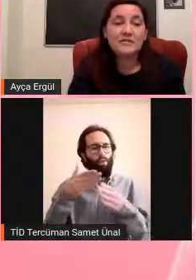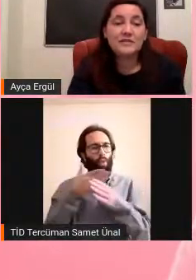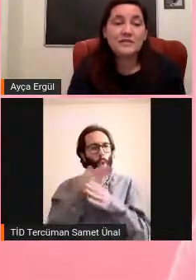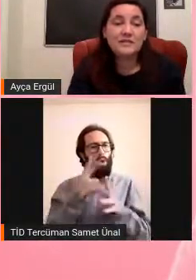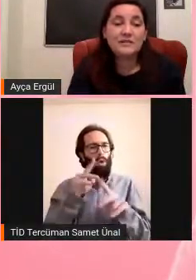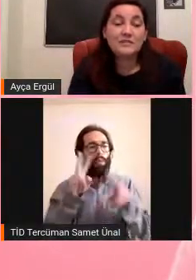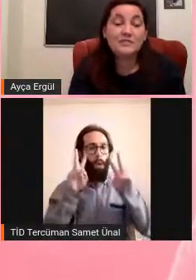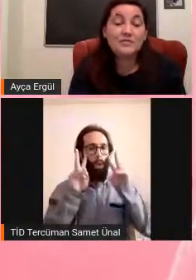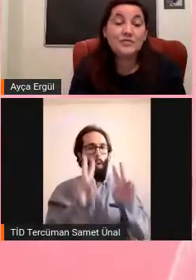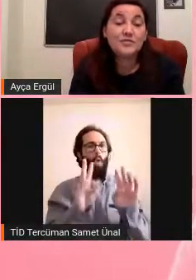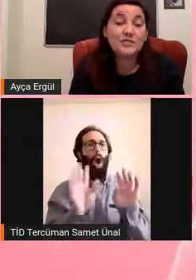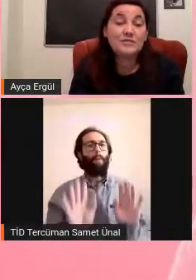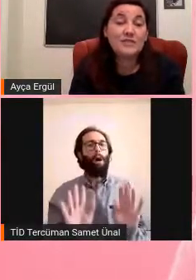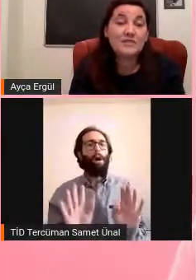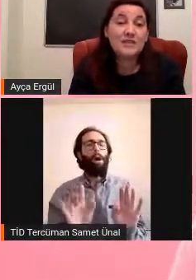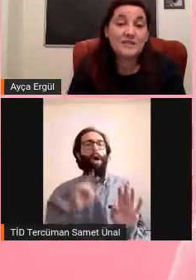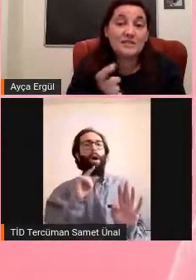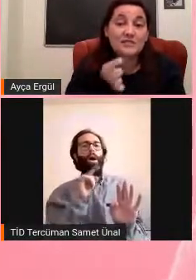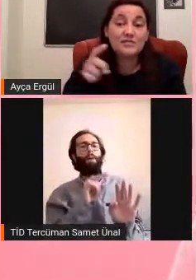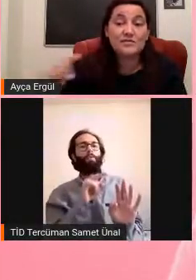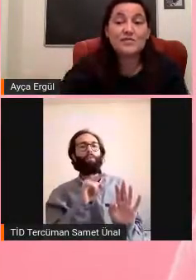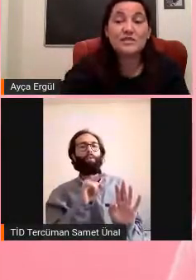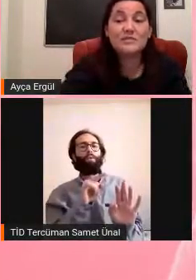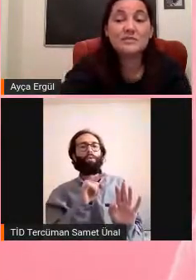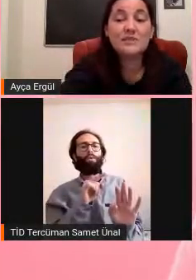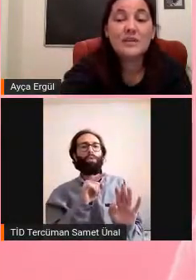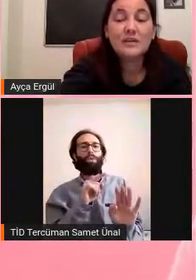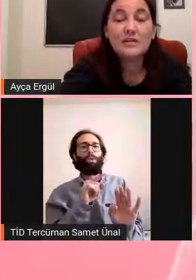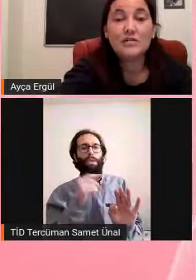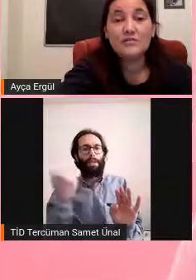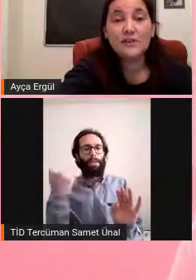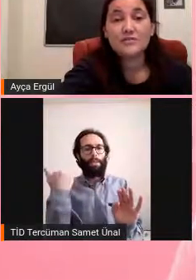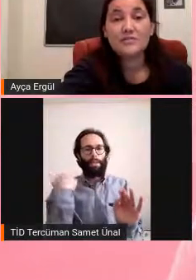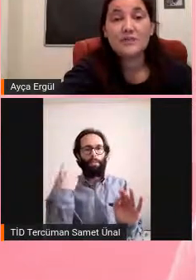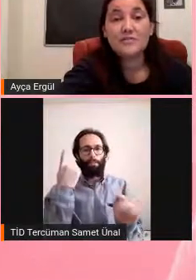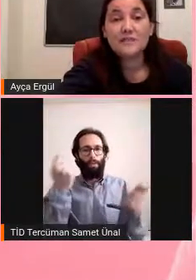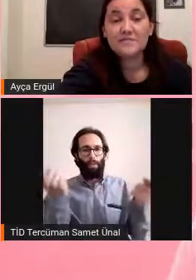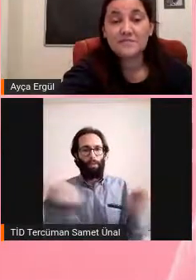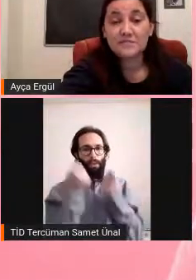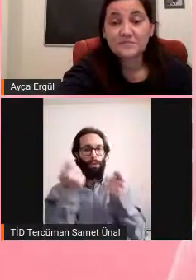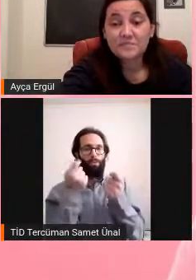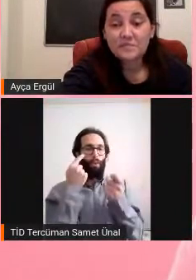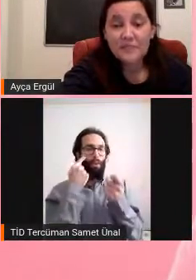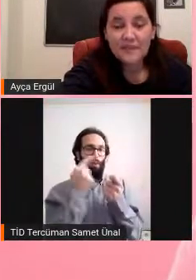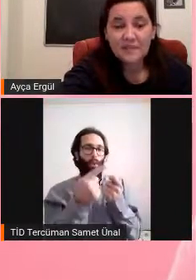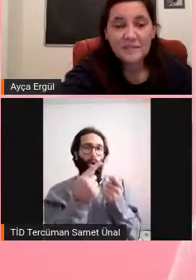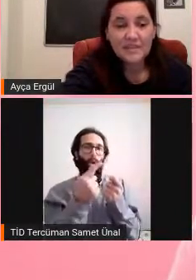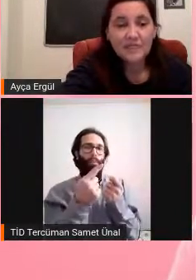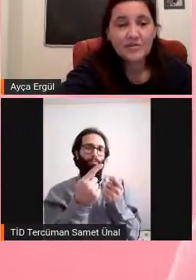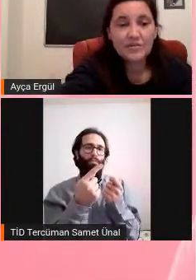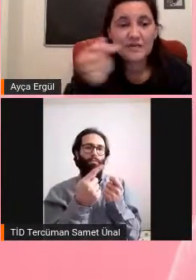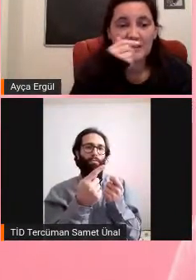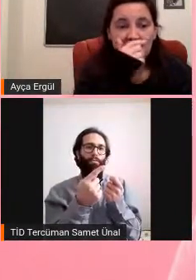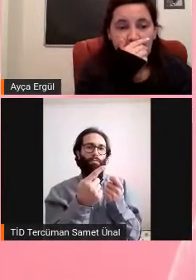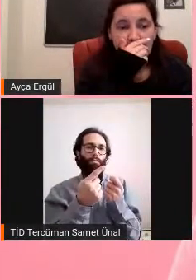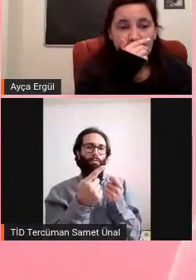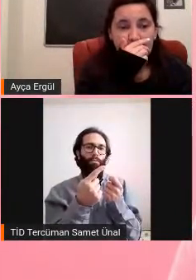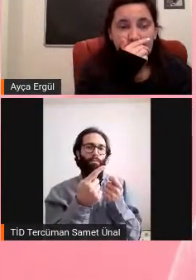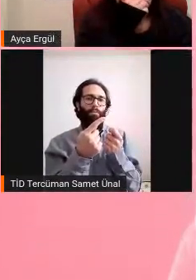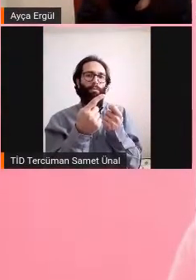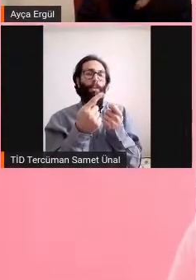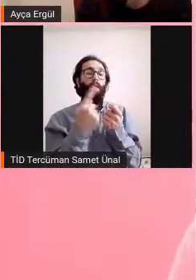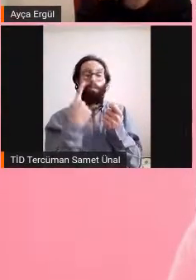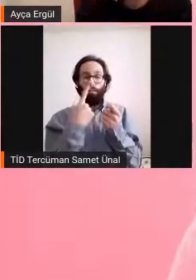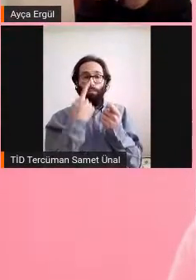yapmışlar ve postmortem çalışmalarda işte az önce de söylediğim gibi olfaktörü bu altta bir şey görmediler.